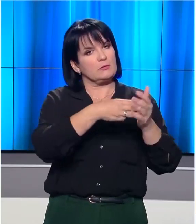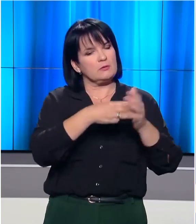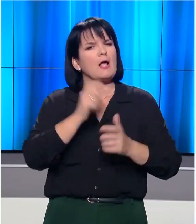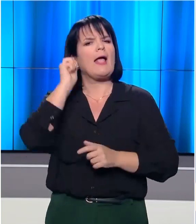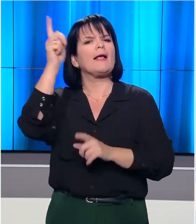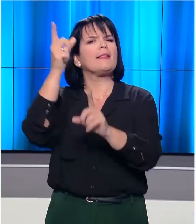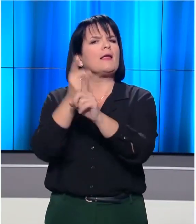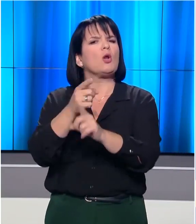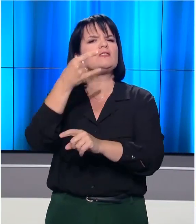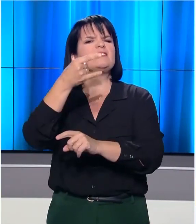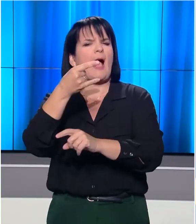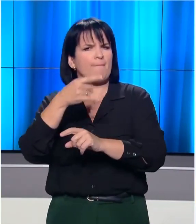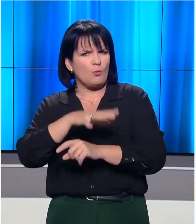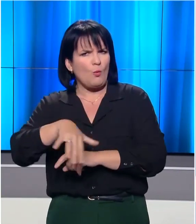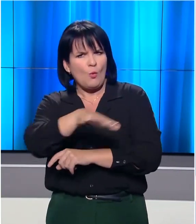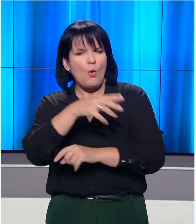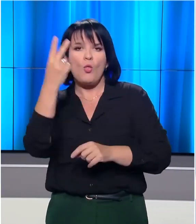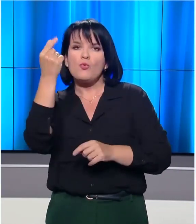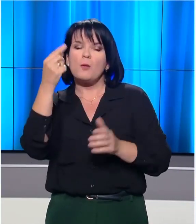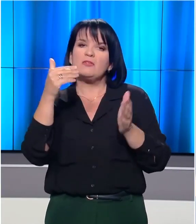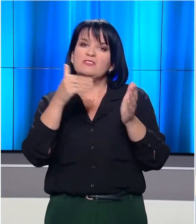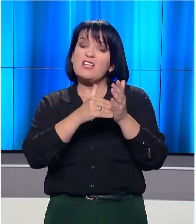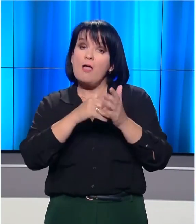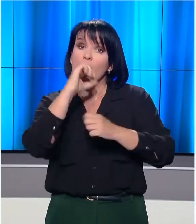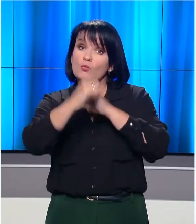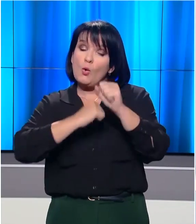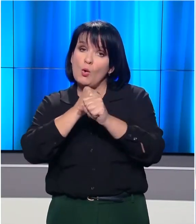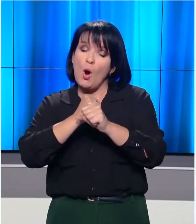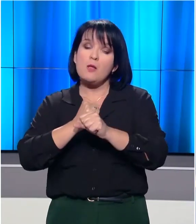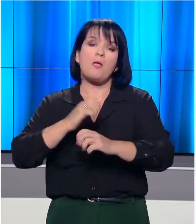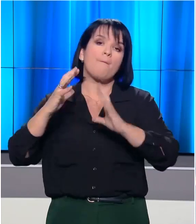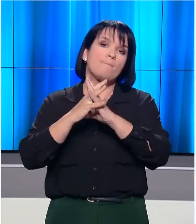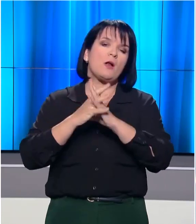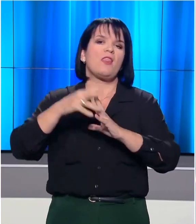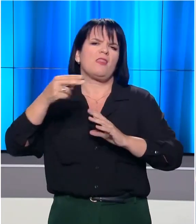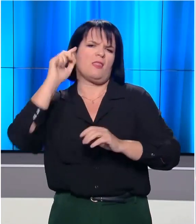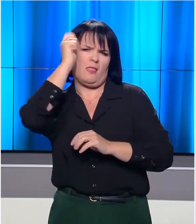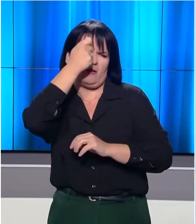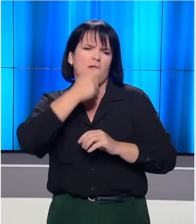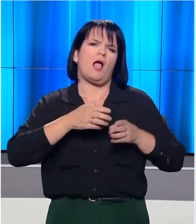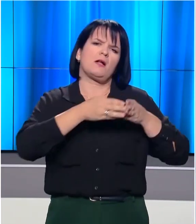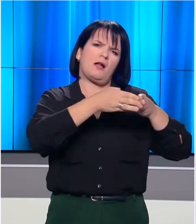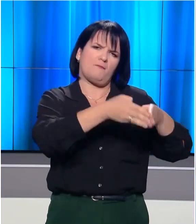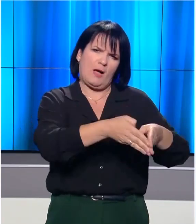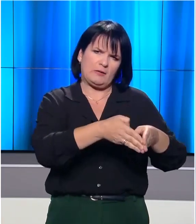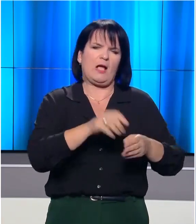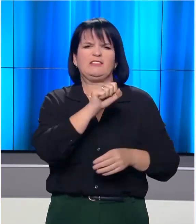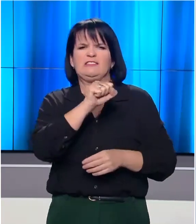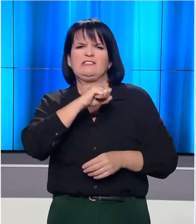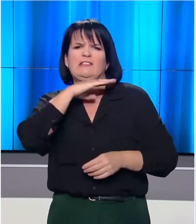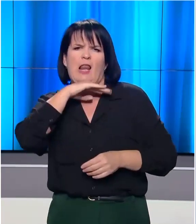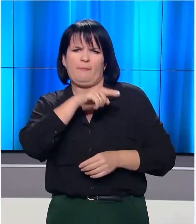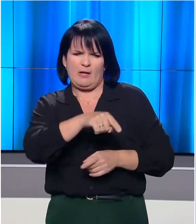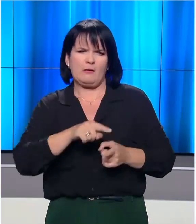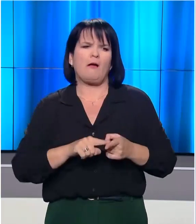ειδική εκδήλωση για την επέτειο των 2.500 χρόνων από τη μάχη των θερμοπυλών και την αυμαχία της Αλαμίνας. Στη